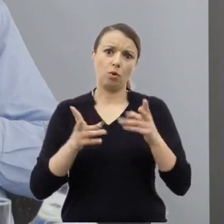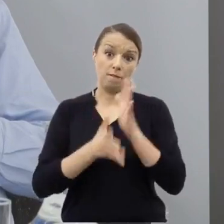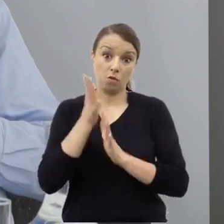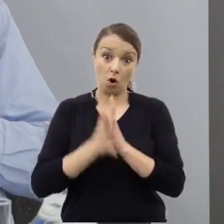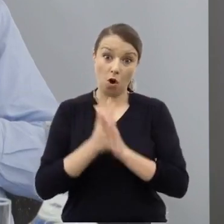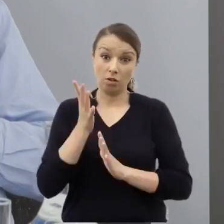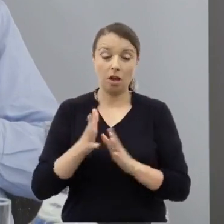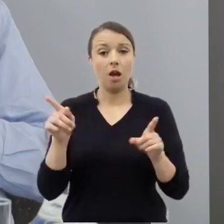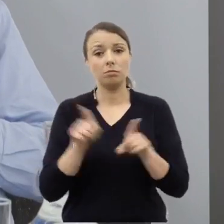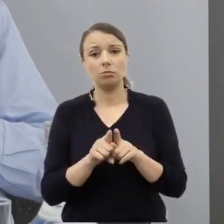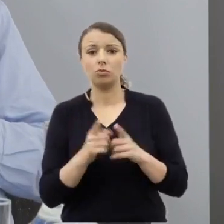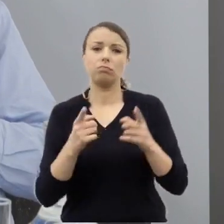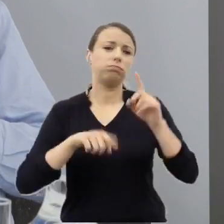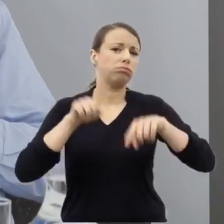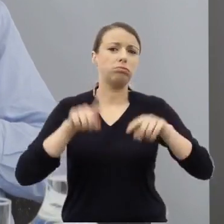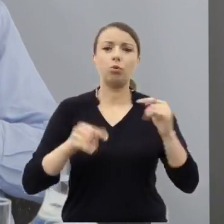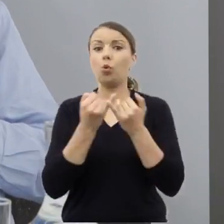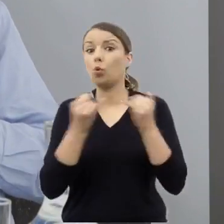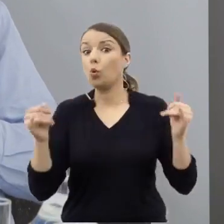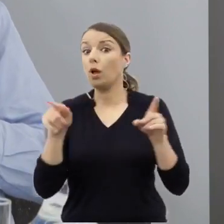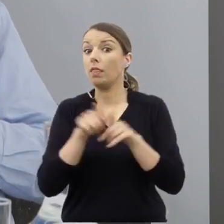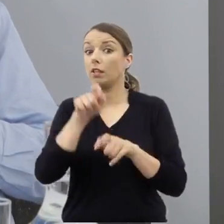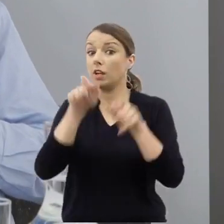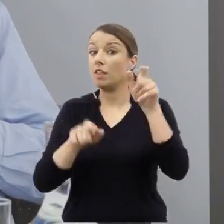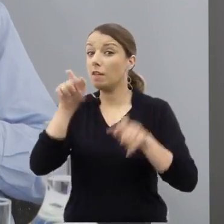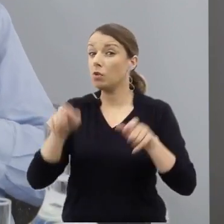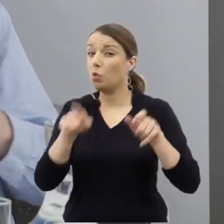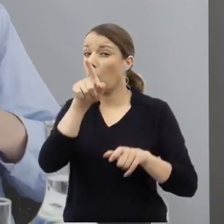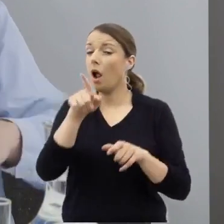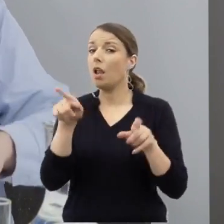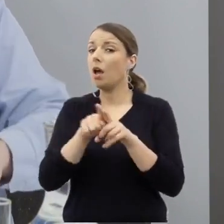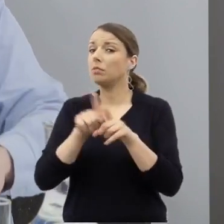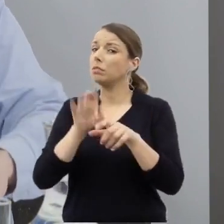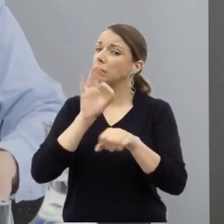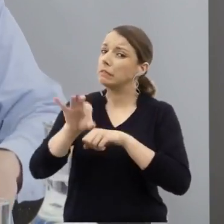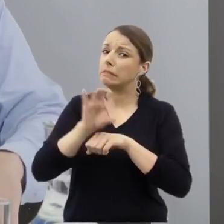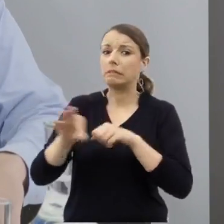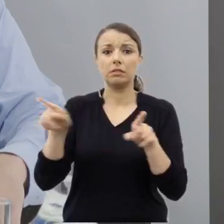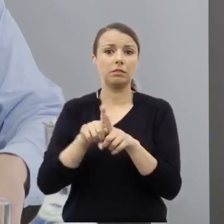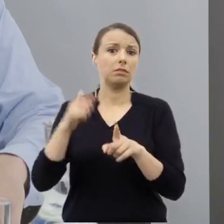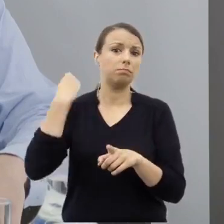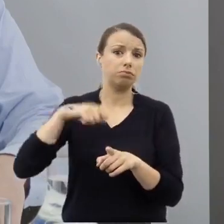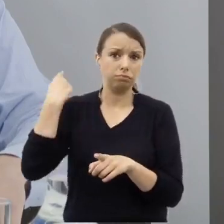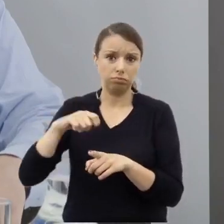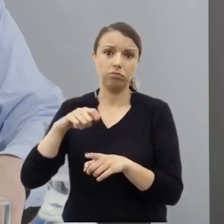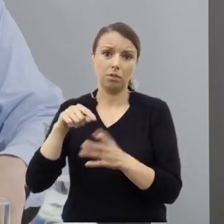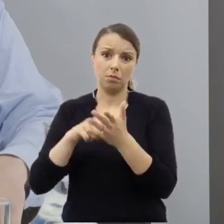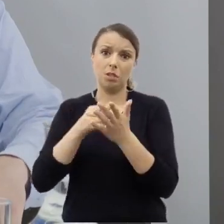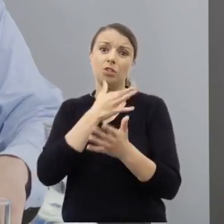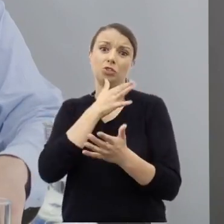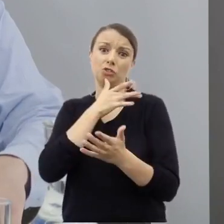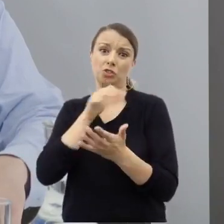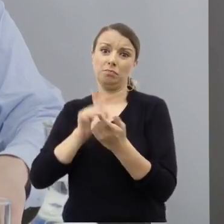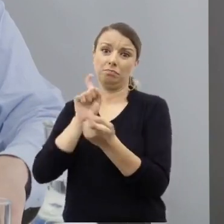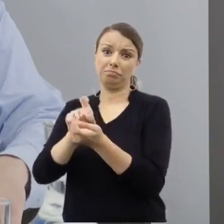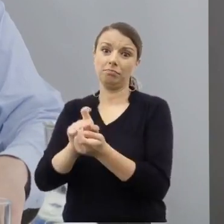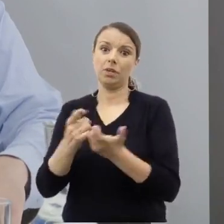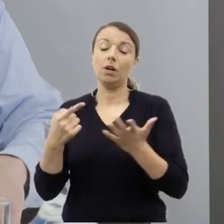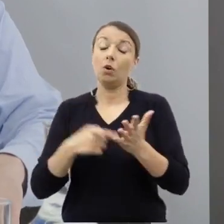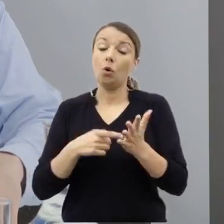różne inne indywidualne zbrodnie antysemickie, musimy widzieć też w takim kontekście,